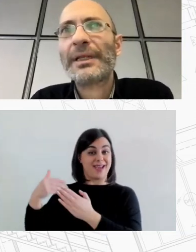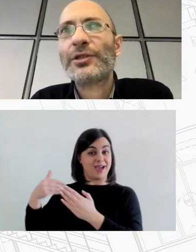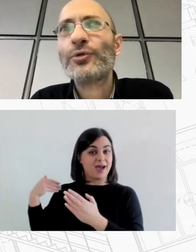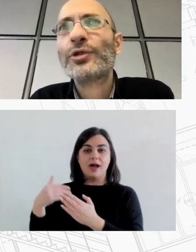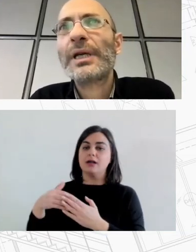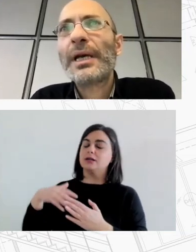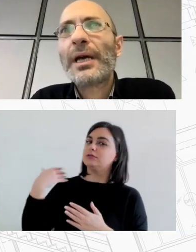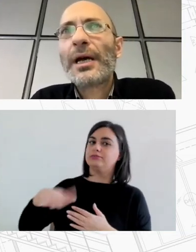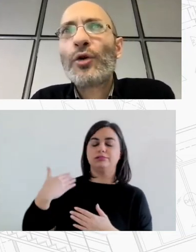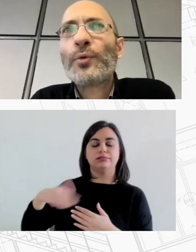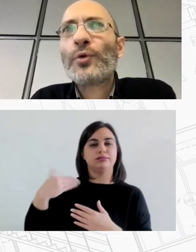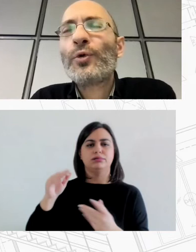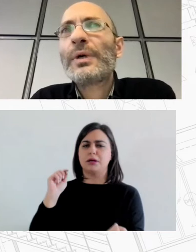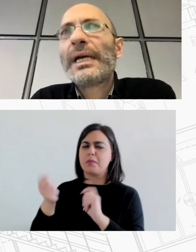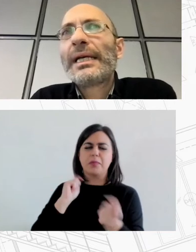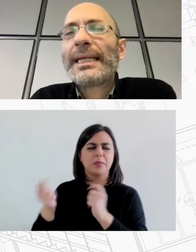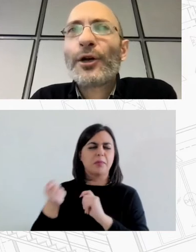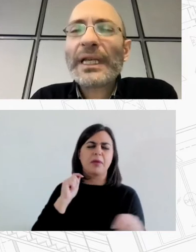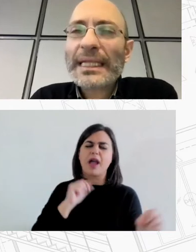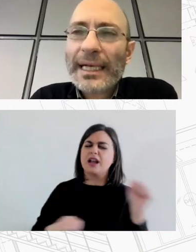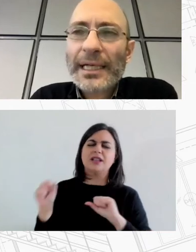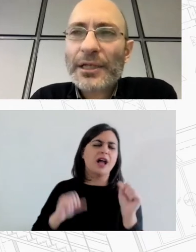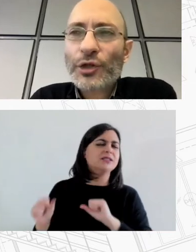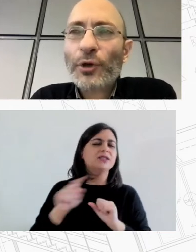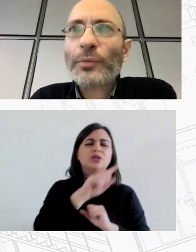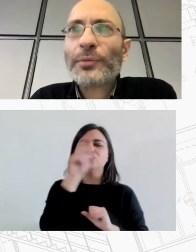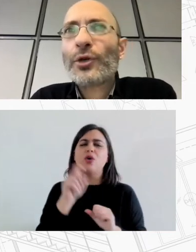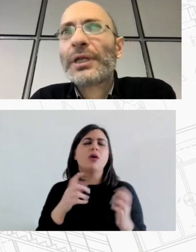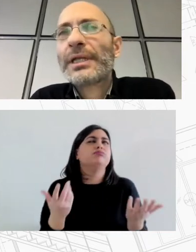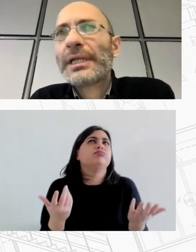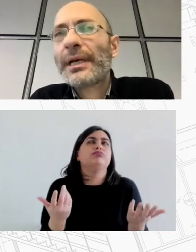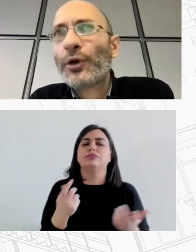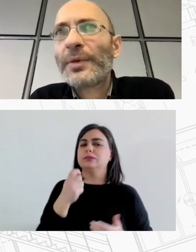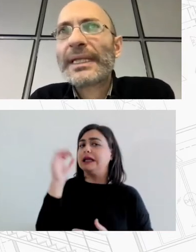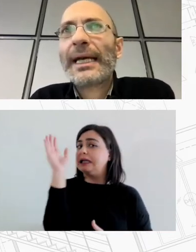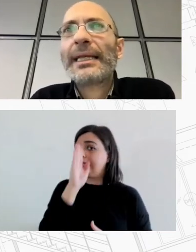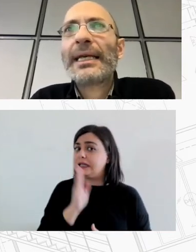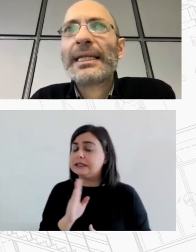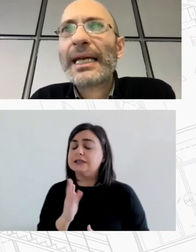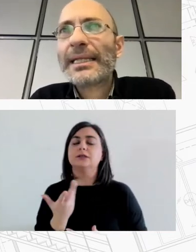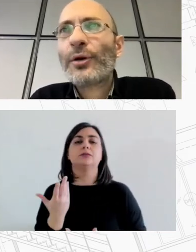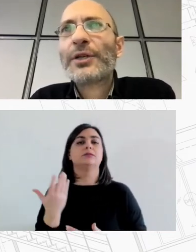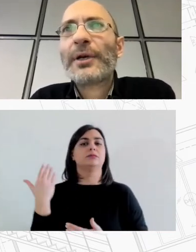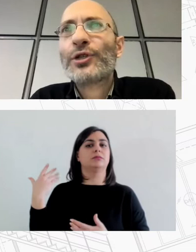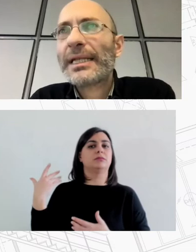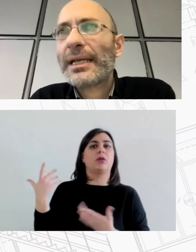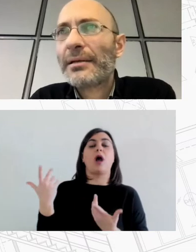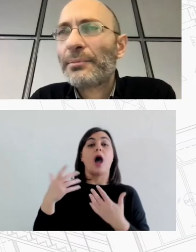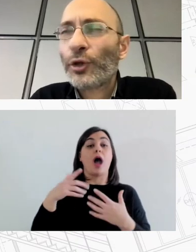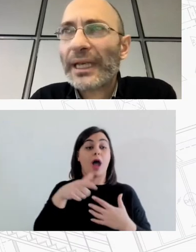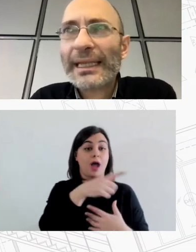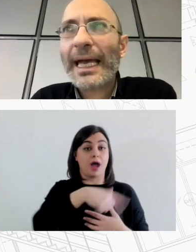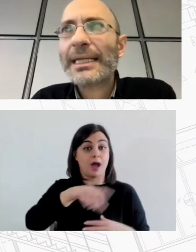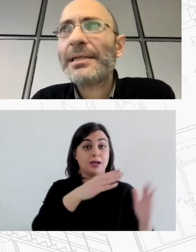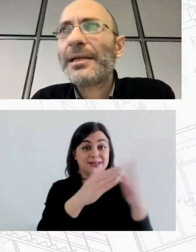μετασχηματισμούς όπου στα χρόνια της κρίσης στο πρώτο μισό της προηγούμενης δεκαετίας οι τάσεις αγοράς παρουσιάσαν